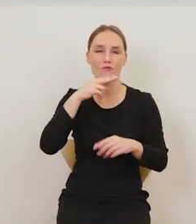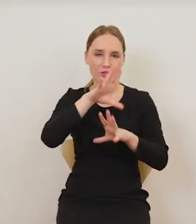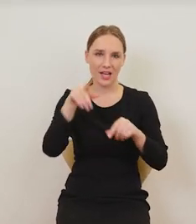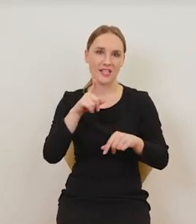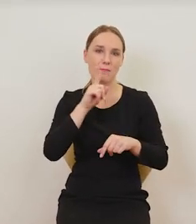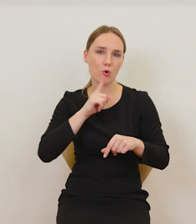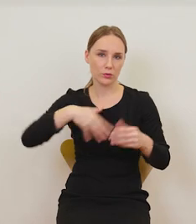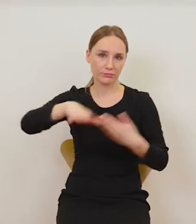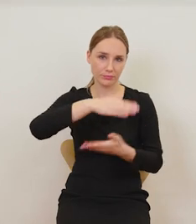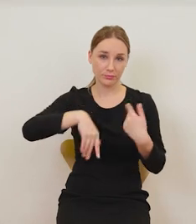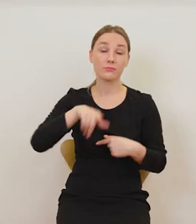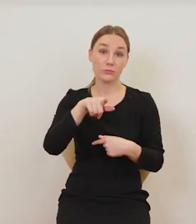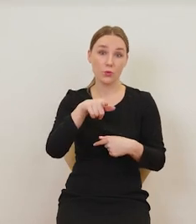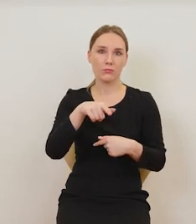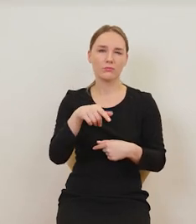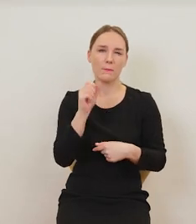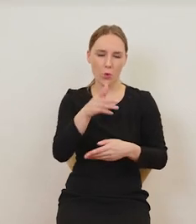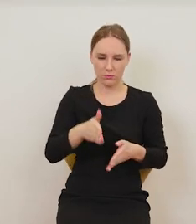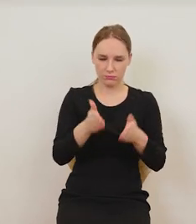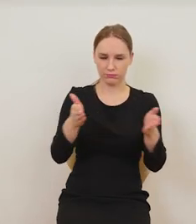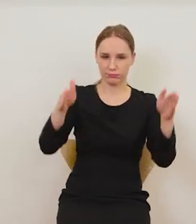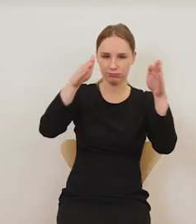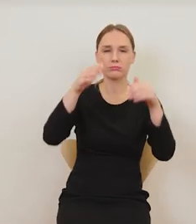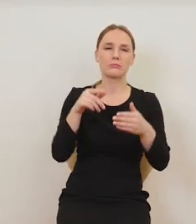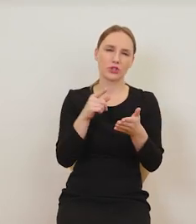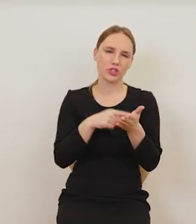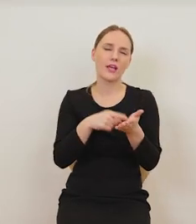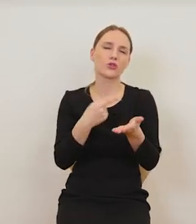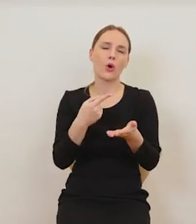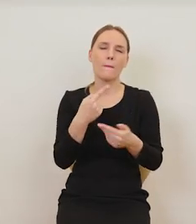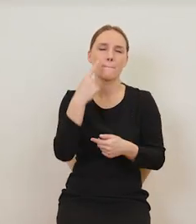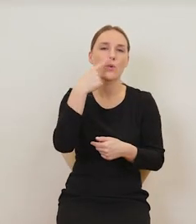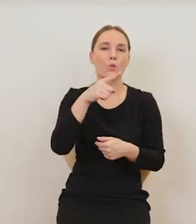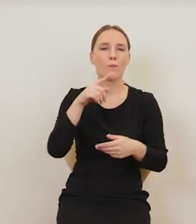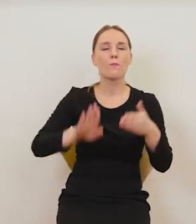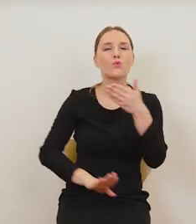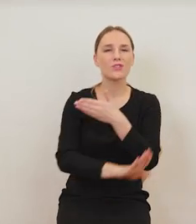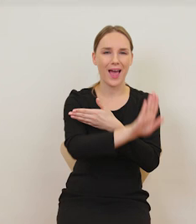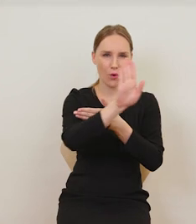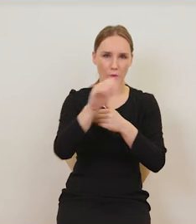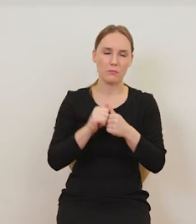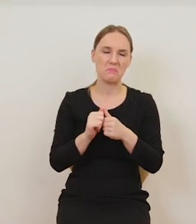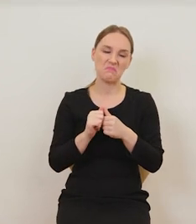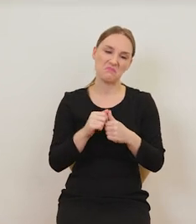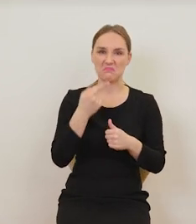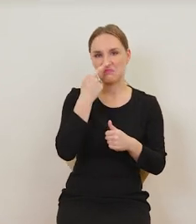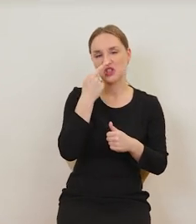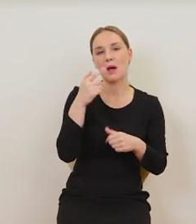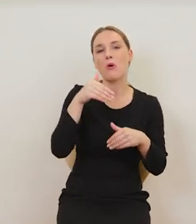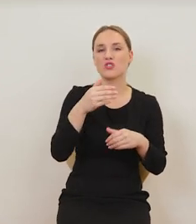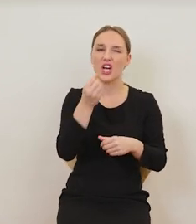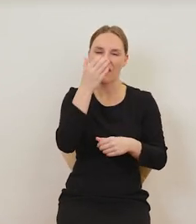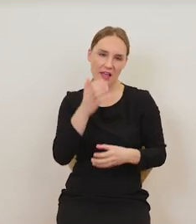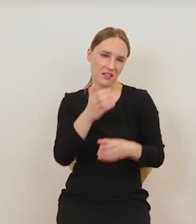tu mamy taką wazę. Bardzo często można te wazy oglądać w muzeach. Wygląda na to, że to waza, może na kwiaty,